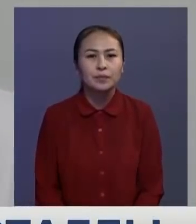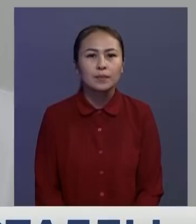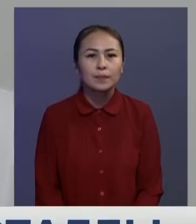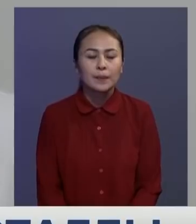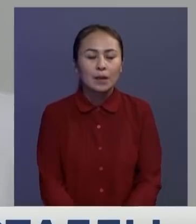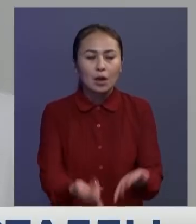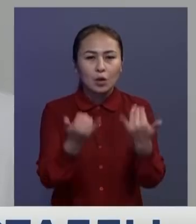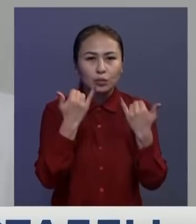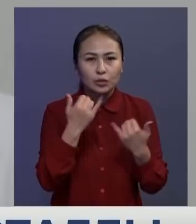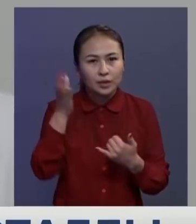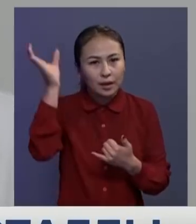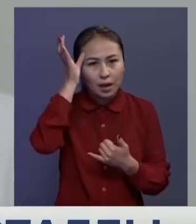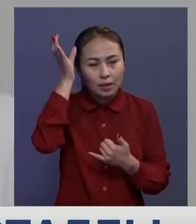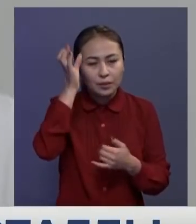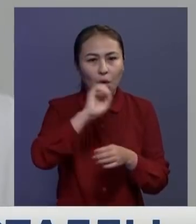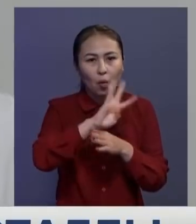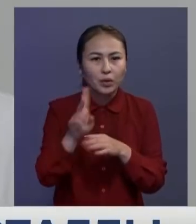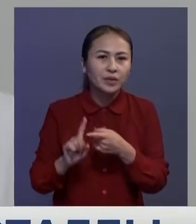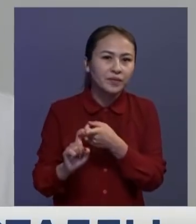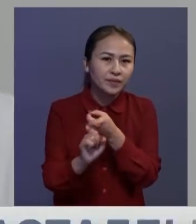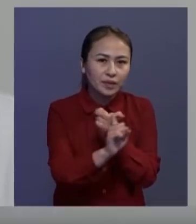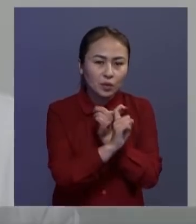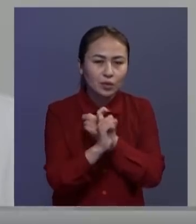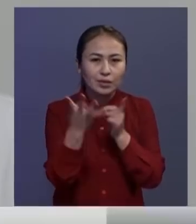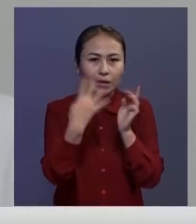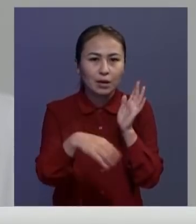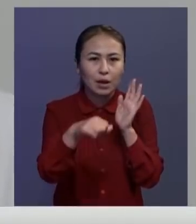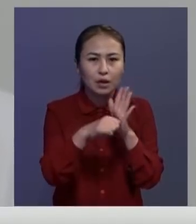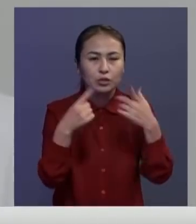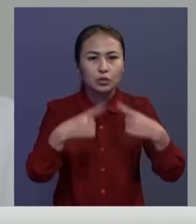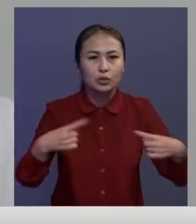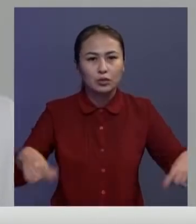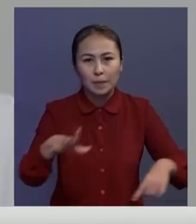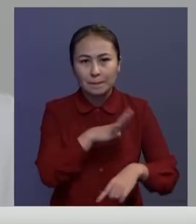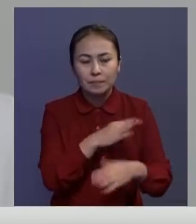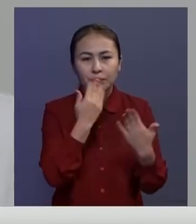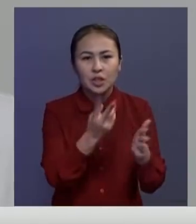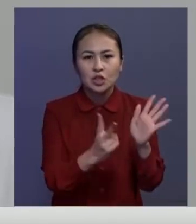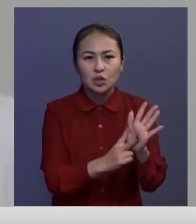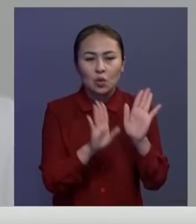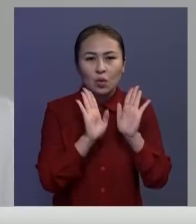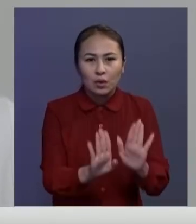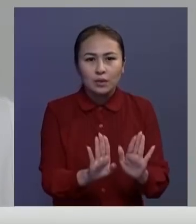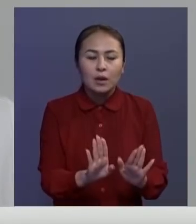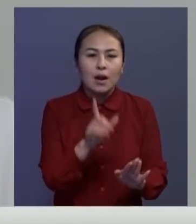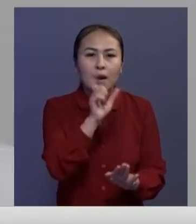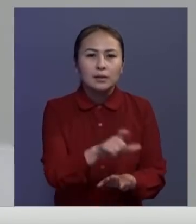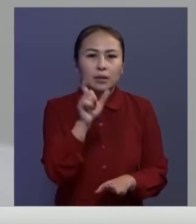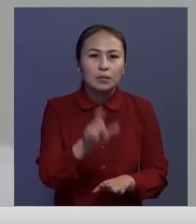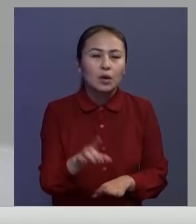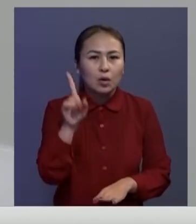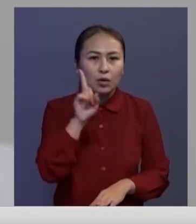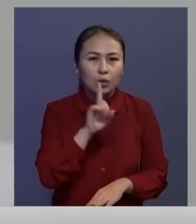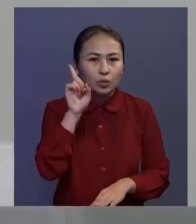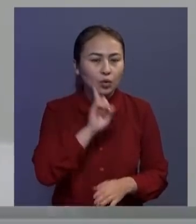Бүгінді ғалымдар коронавирустың 46 түрін анықтаған. Оның тек жетеуінің ғана адамға ұқпалы